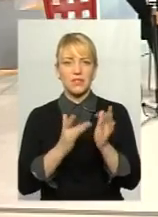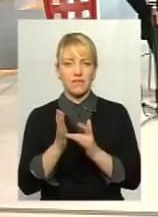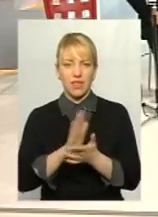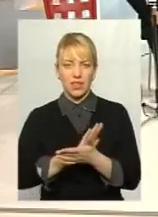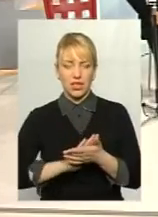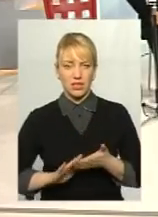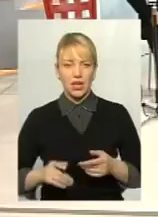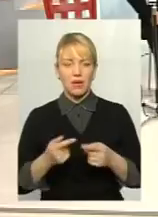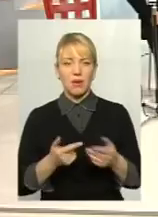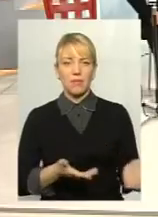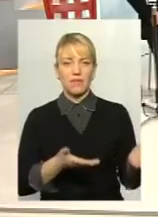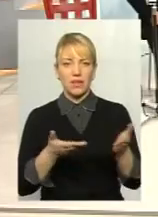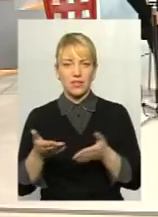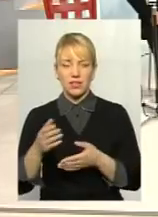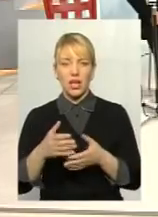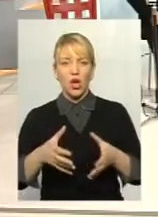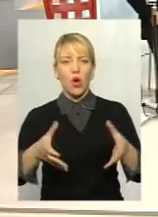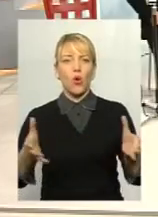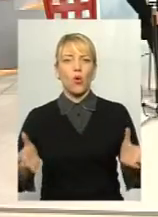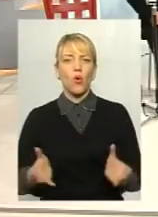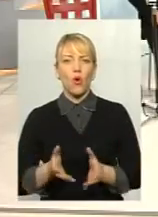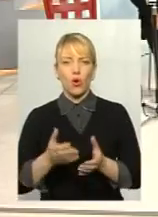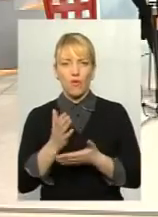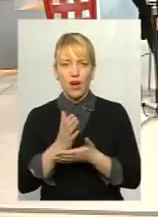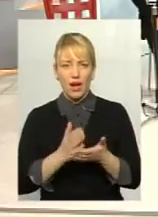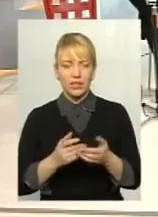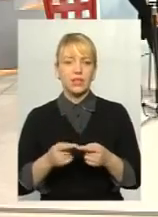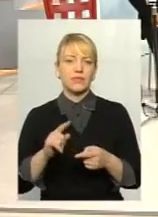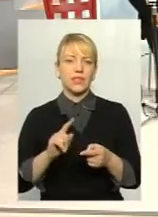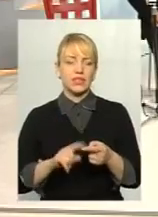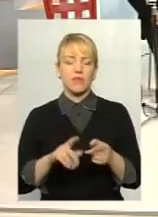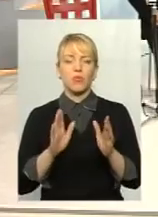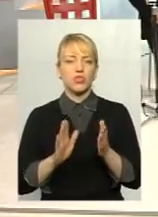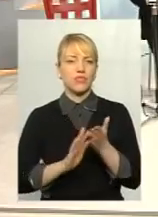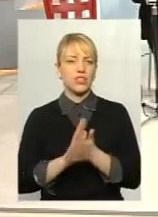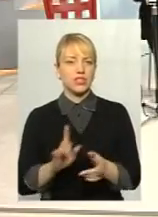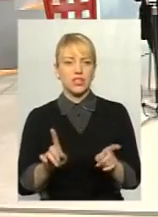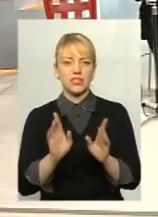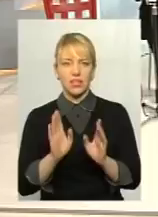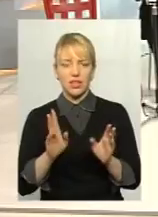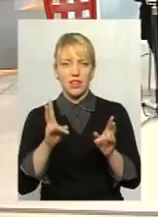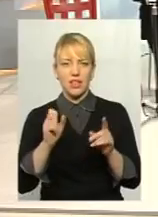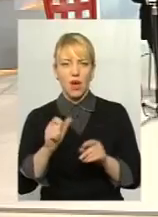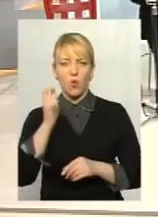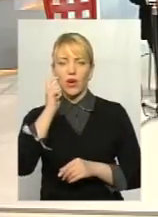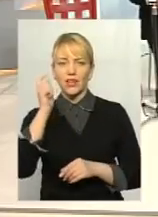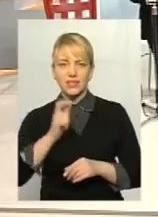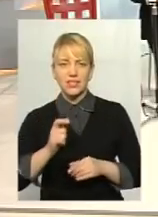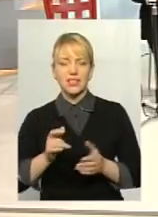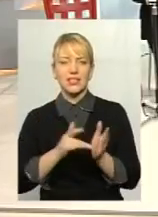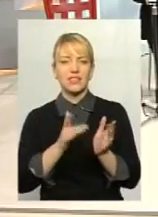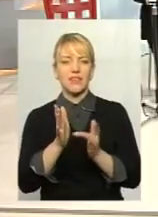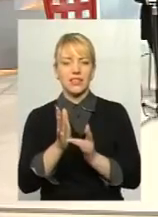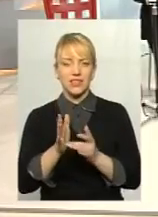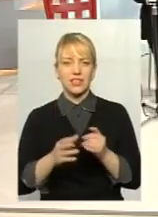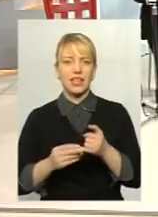святий. І він може бути вирішений тільки такий смачний на українській святій землі. І перш за все сьогодні треба роздалити землю українську, не як